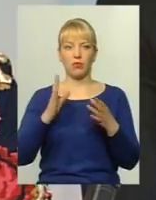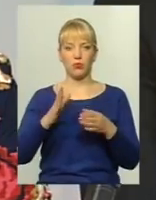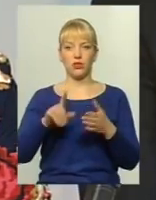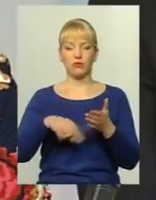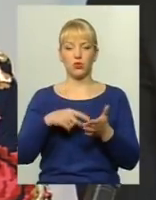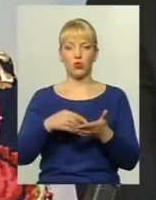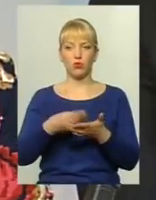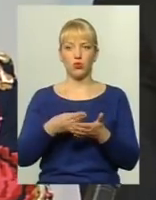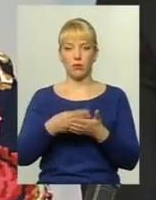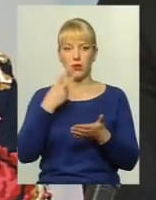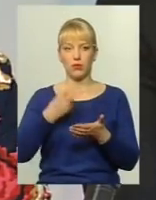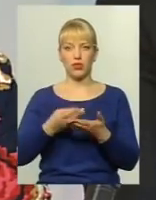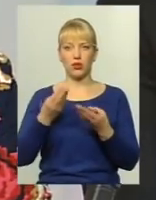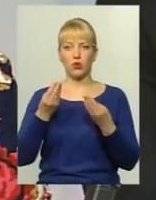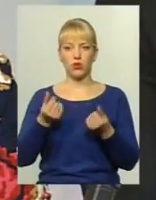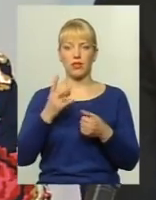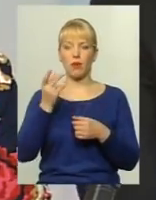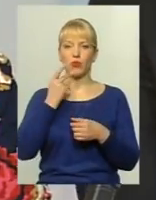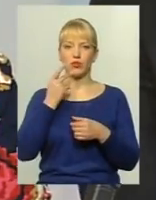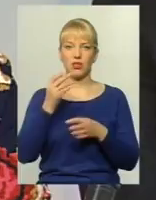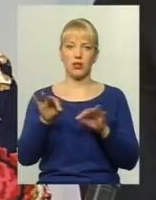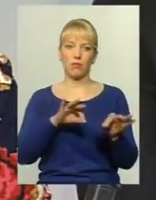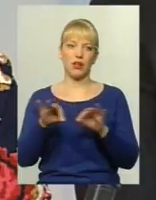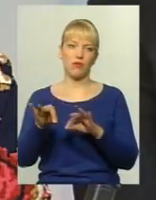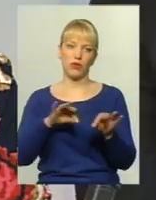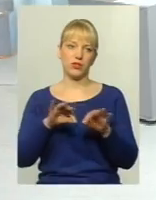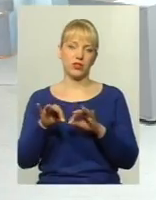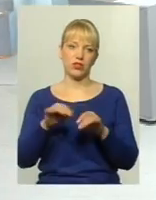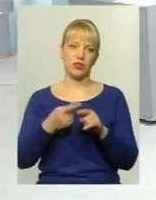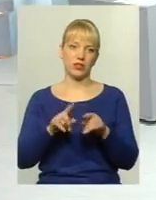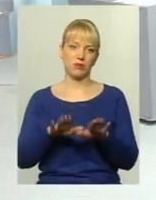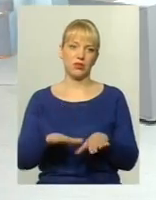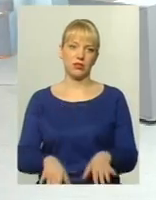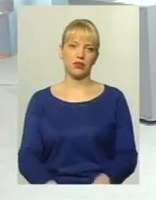бюджету передбачати кошти на постійне перевезення даних місць.